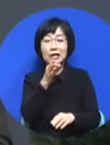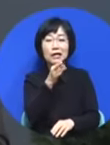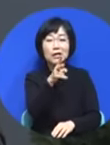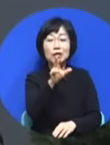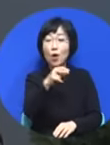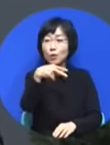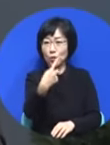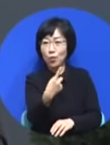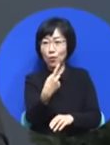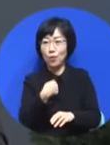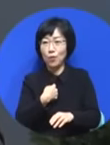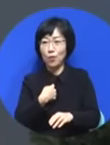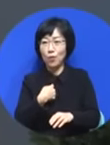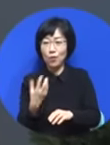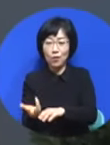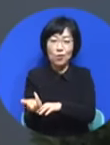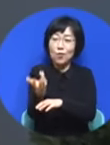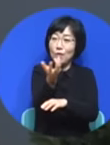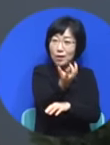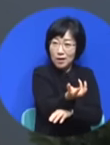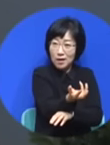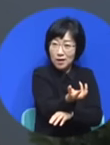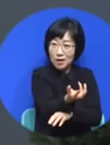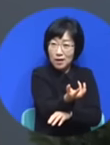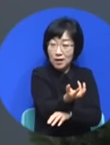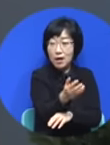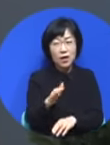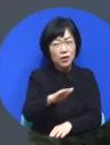얼마나 놀라운 여러분 한 달만 제대로 역사를 나요.